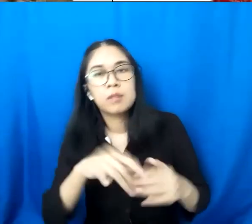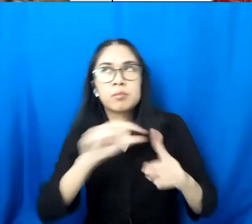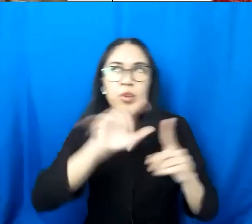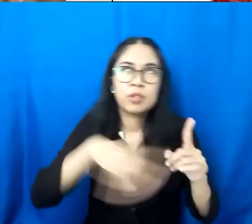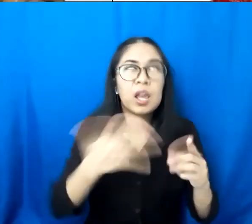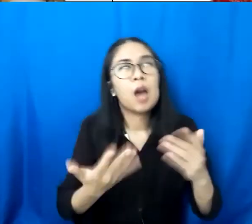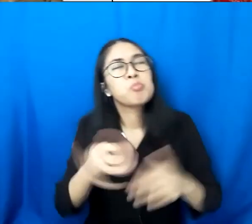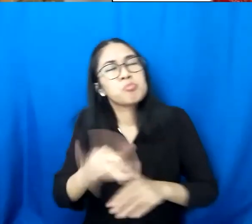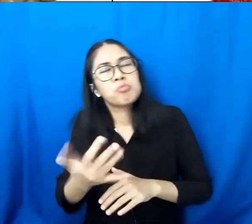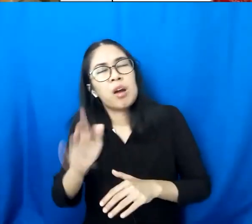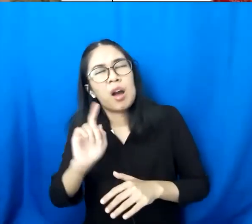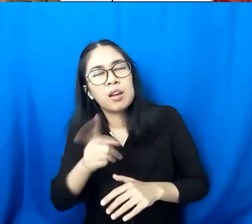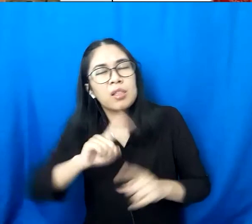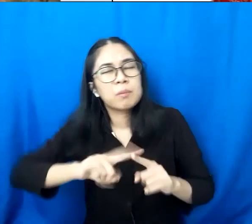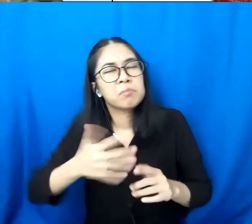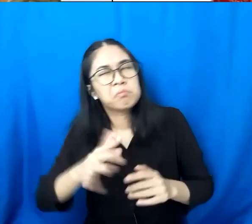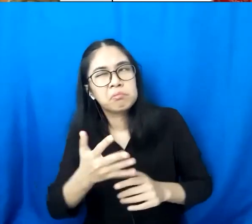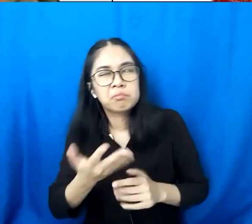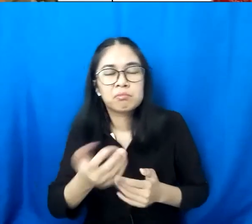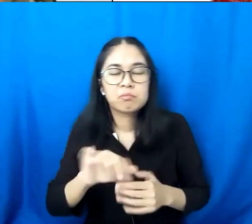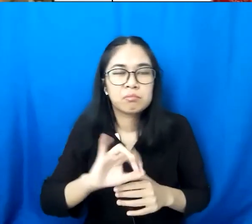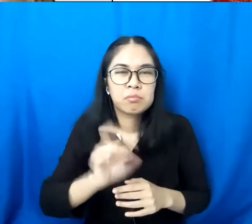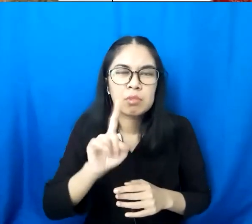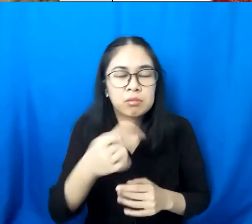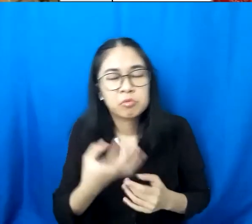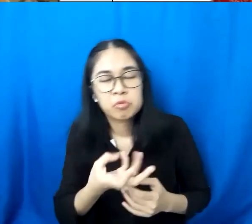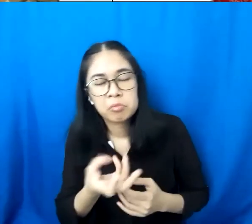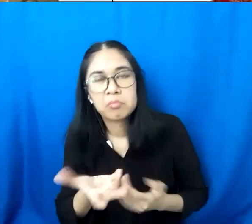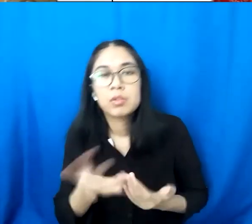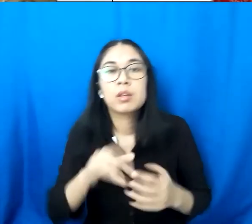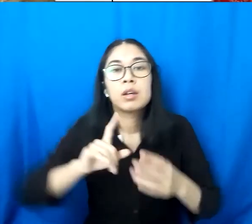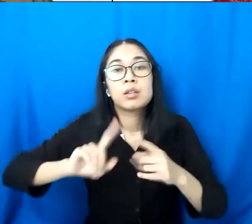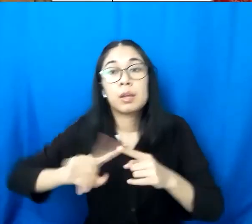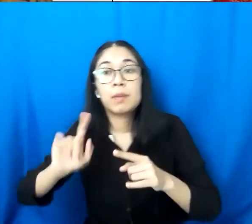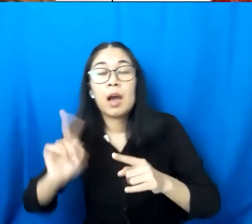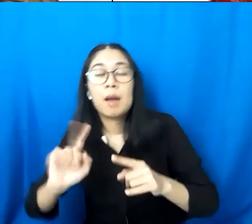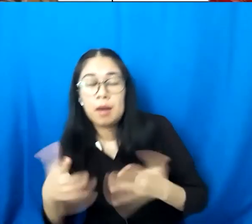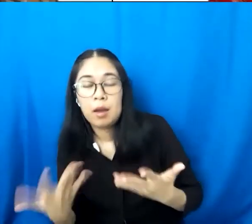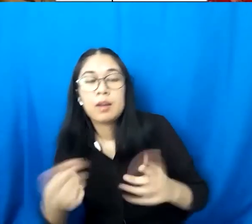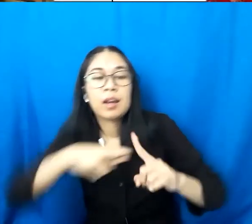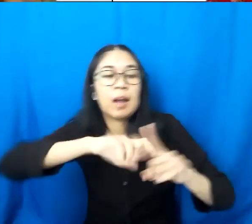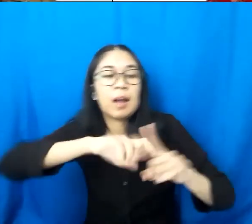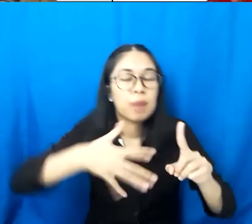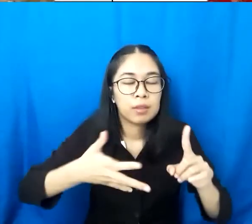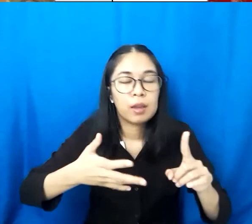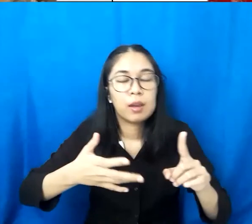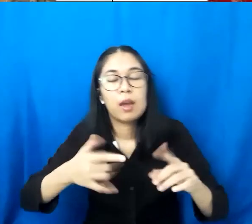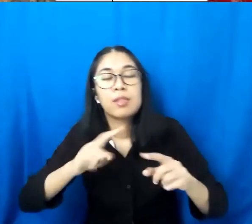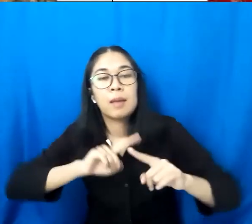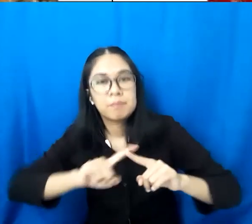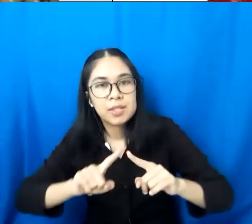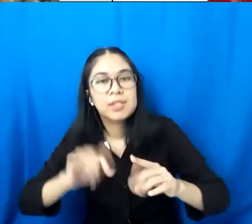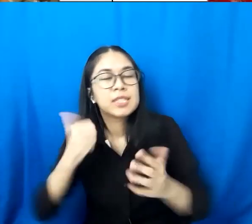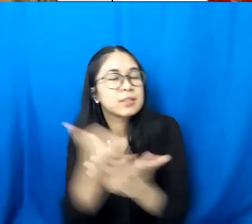beberapa tapi yang paling penting adalah kabupaten yang sudah mulai terorkestrasi tapi desa desa tantangan besar